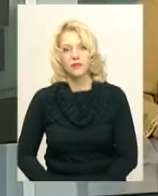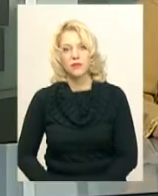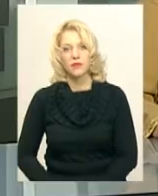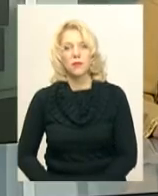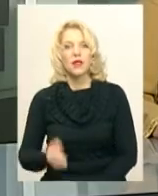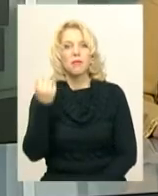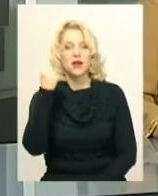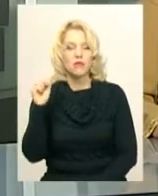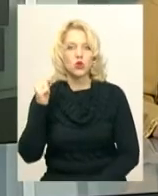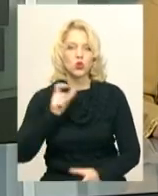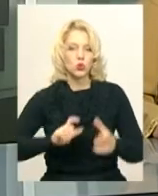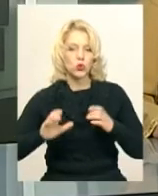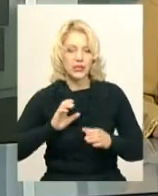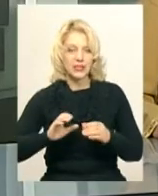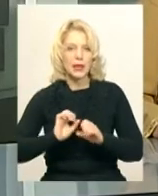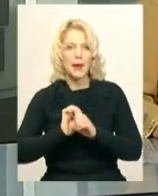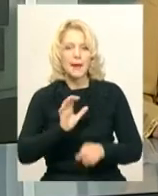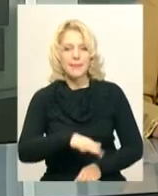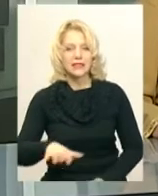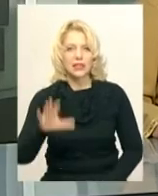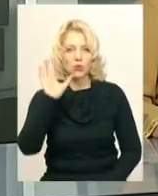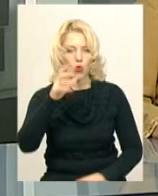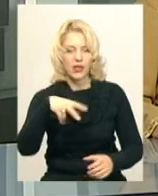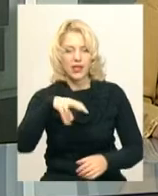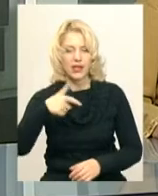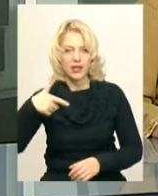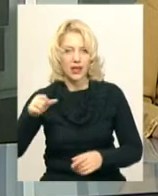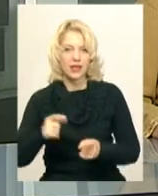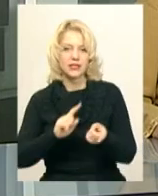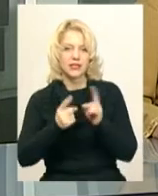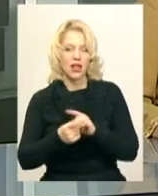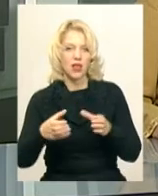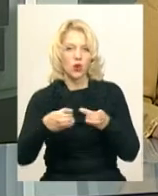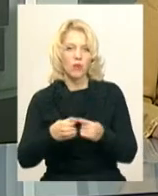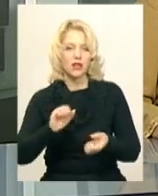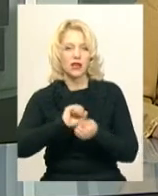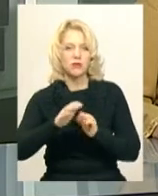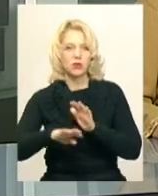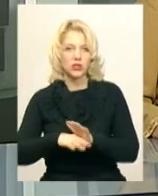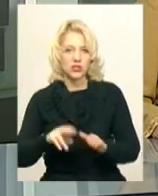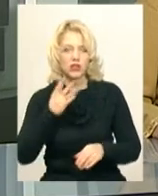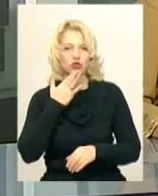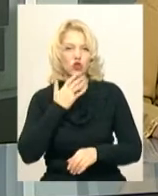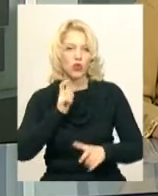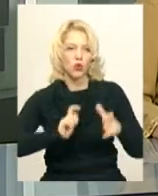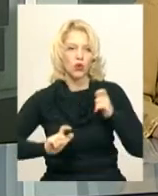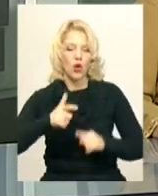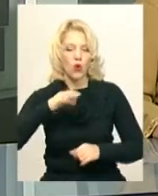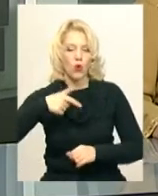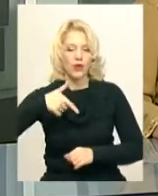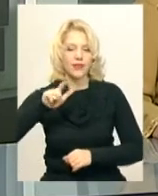Переможцями студентської баскетбольної ліги стала команда Кам'янець-Подільського національного університету імені Івана Огієнка,